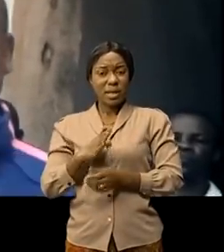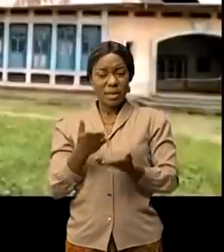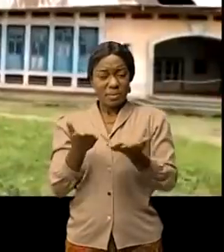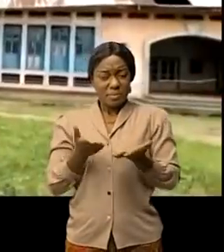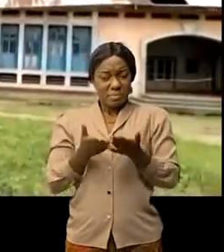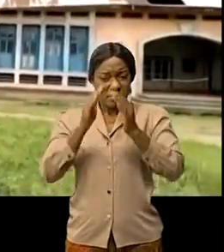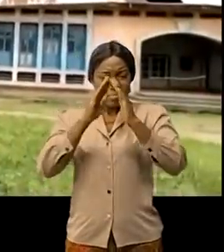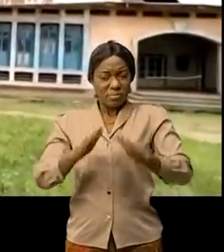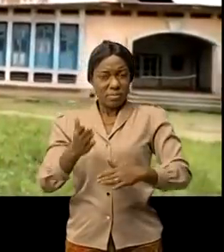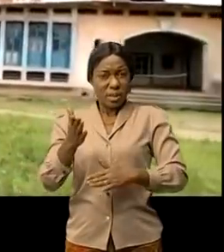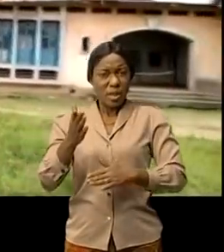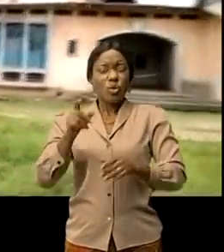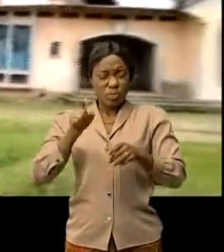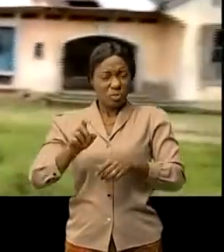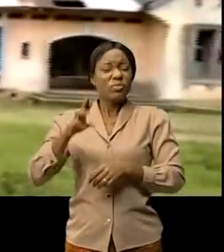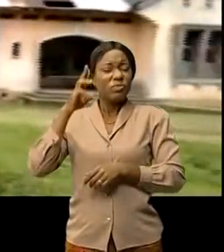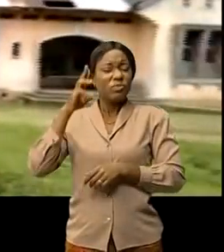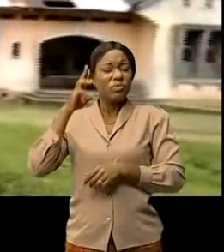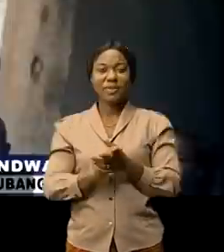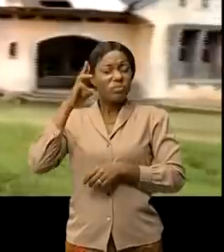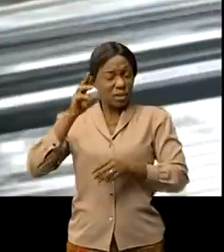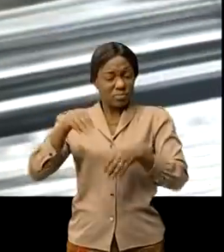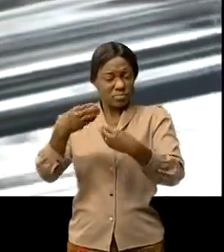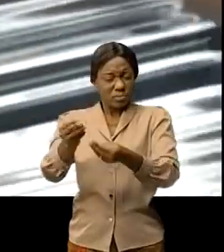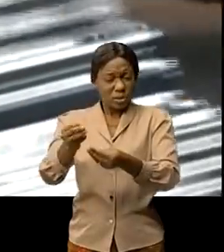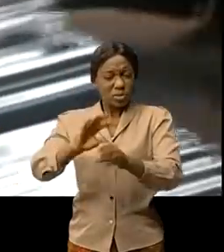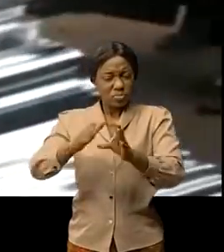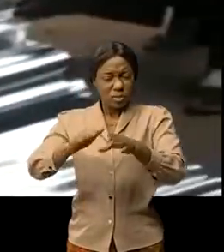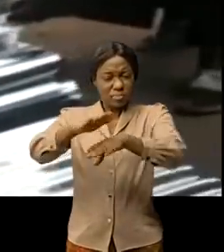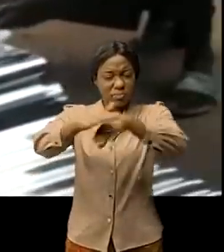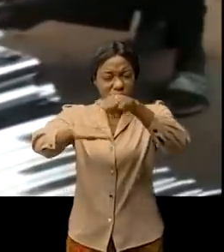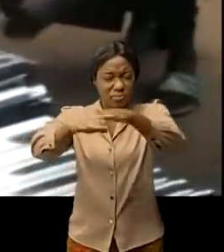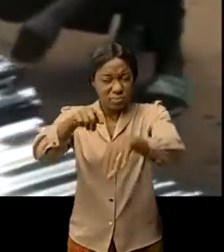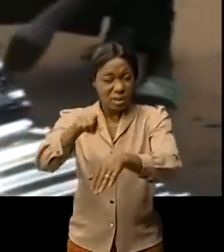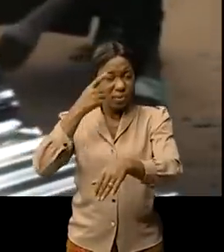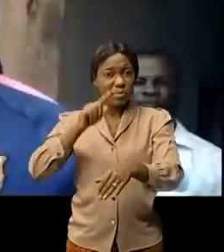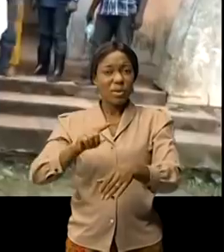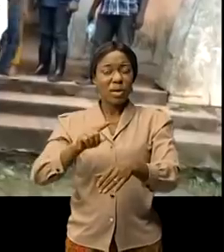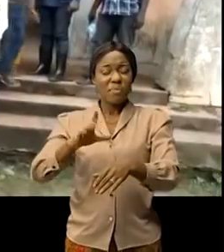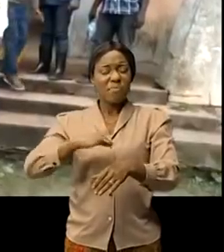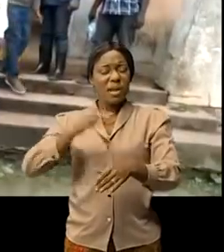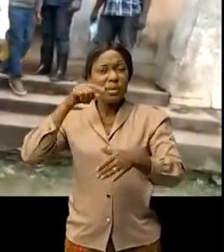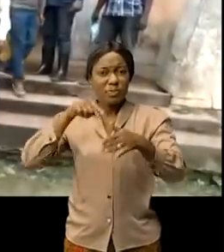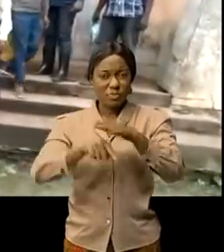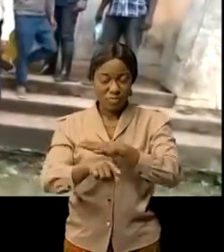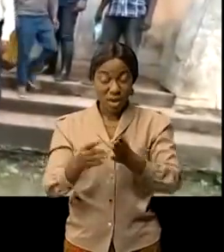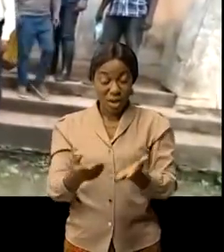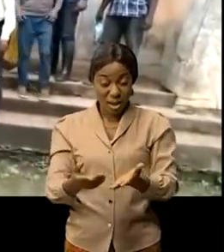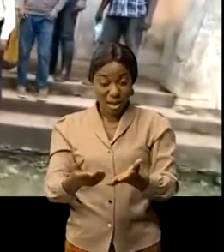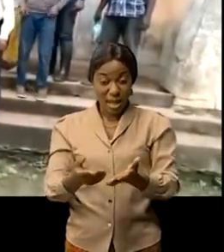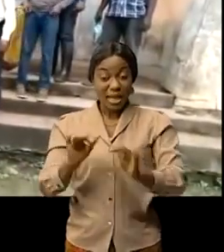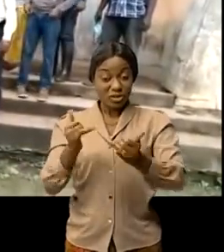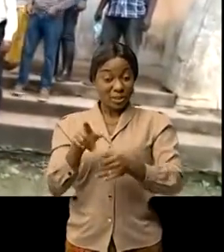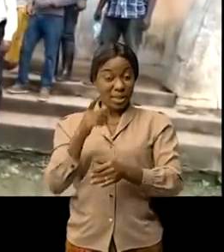bâtiment nous interpelle tous à mettre les mains dans la patte le mal est vraiment profond ce geste de la truie sociale et de